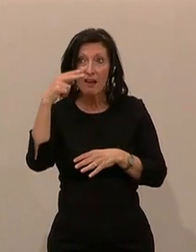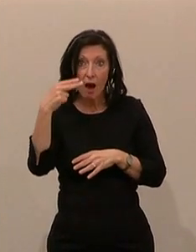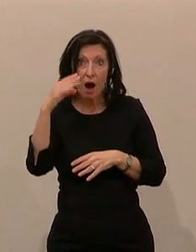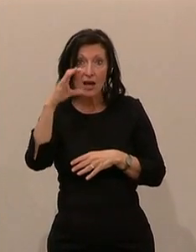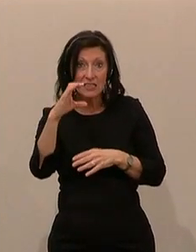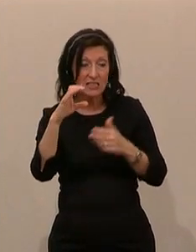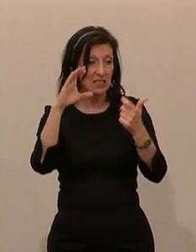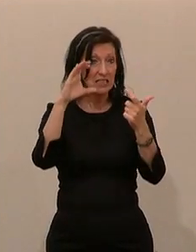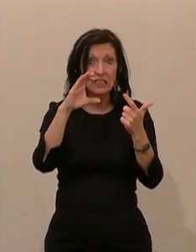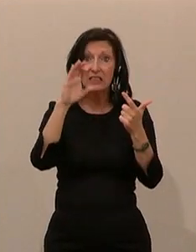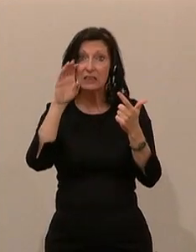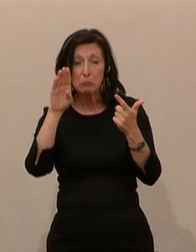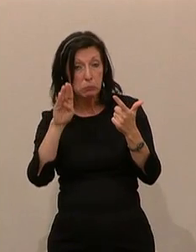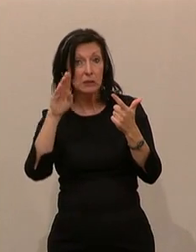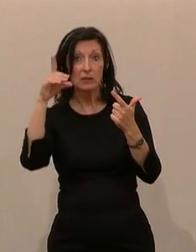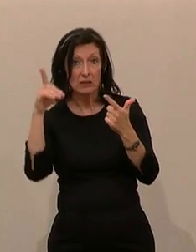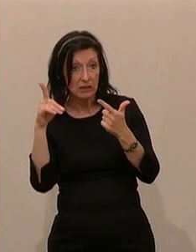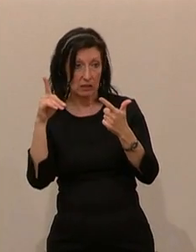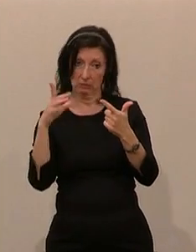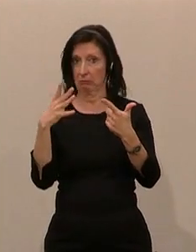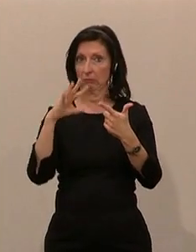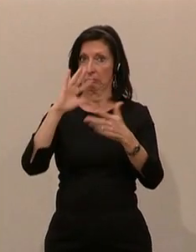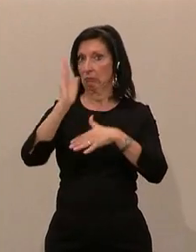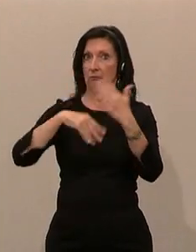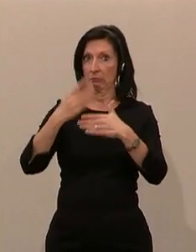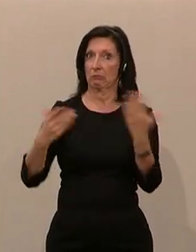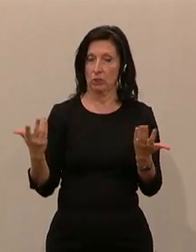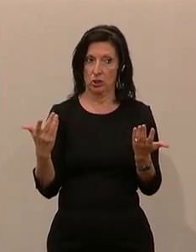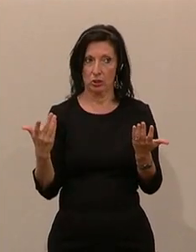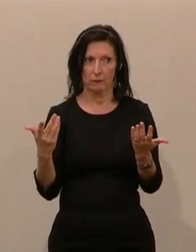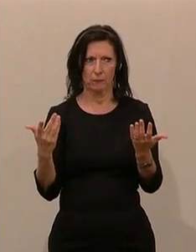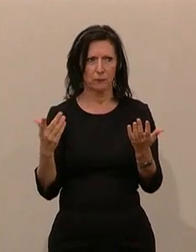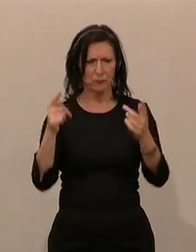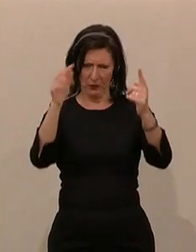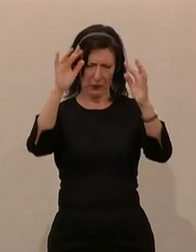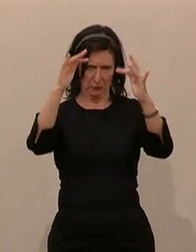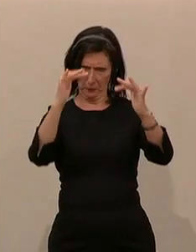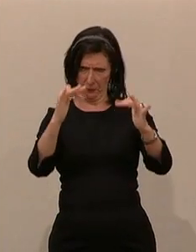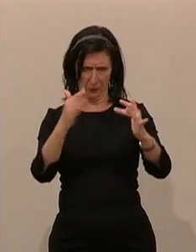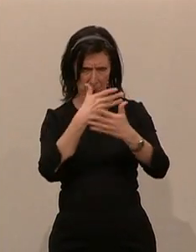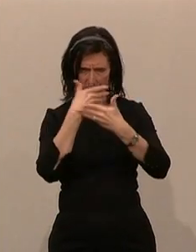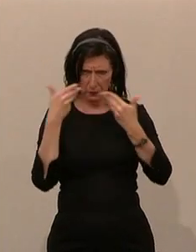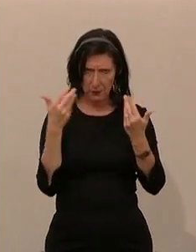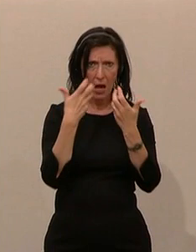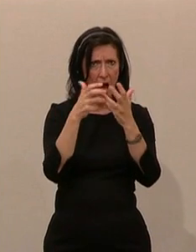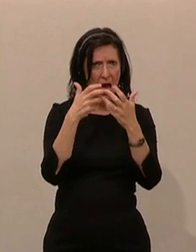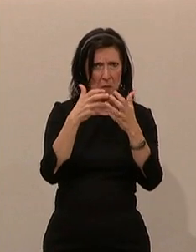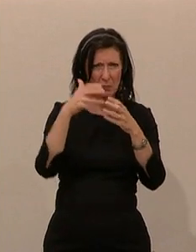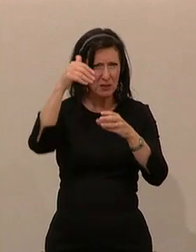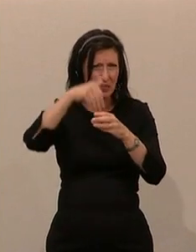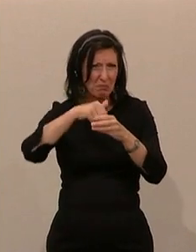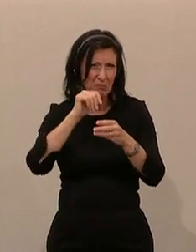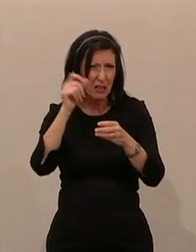CBD mehrfach in einem auf. An einer anderen Stelle dann wieder nicht. Da ist der Bericht in sich nicht